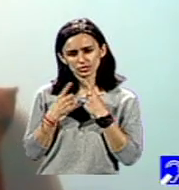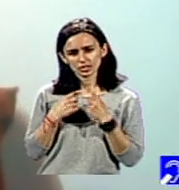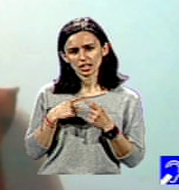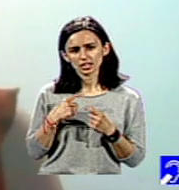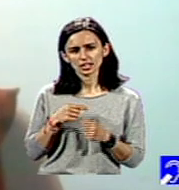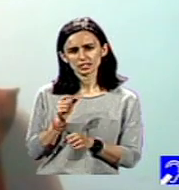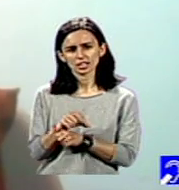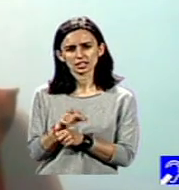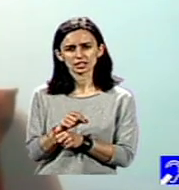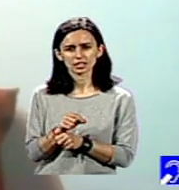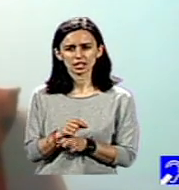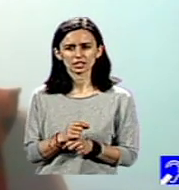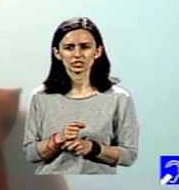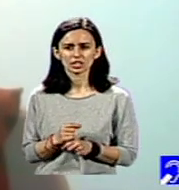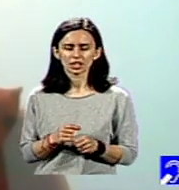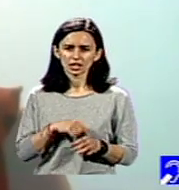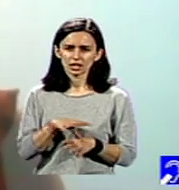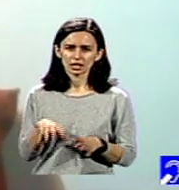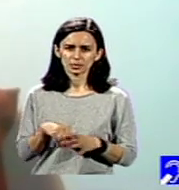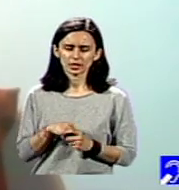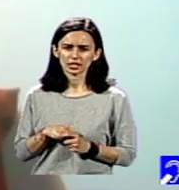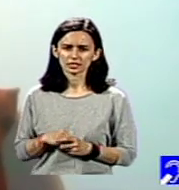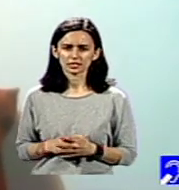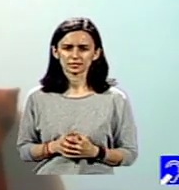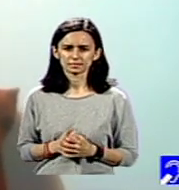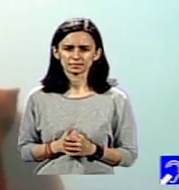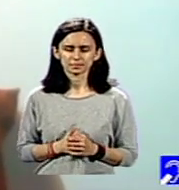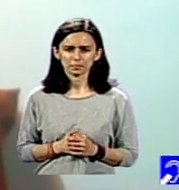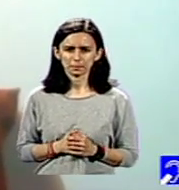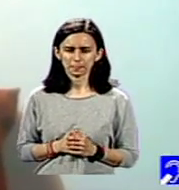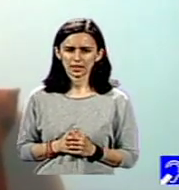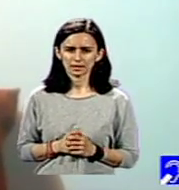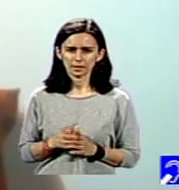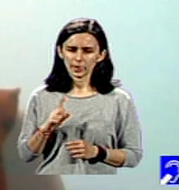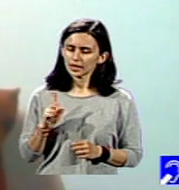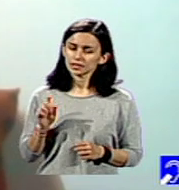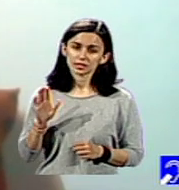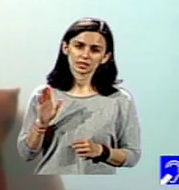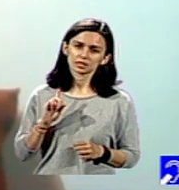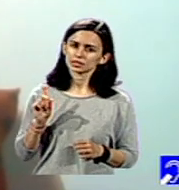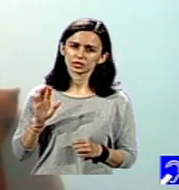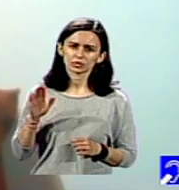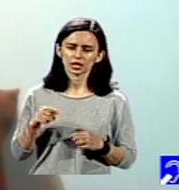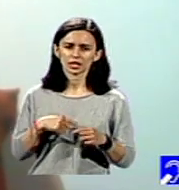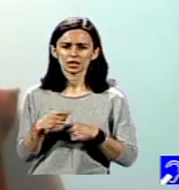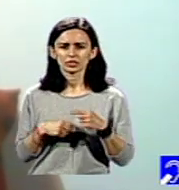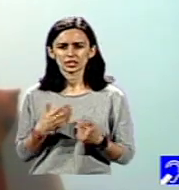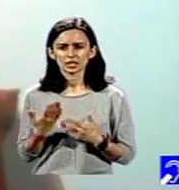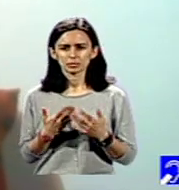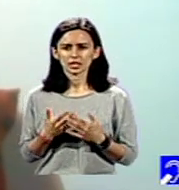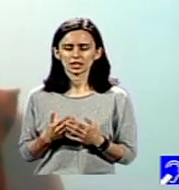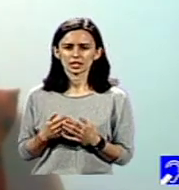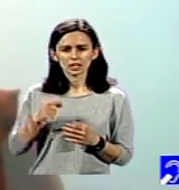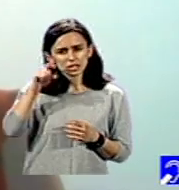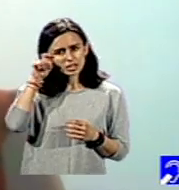contestată tocmai din direcția părinților. Da, într-adevăr, nu are efectele pe care le pretind